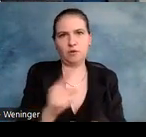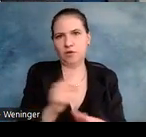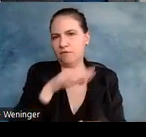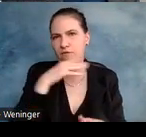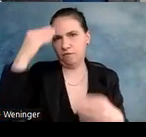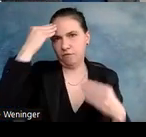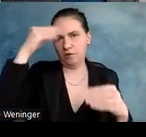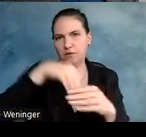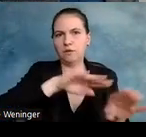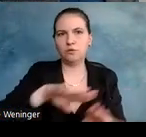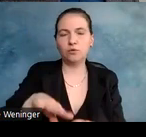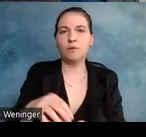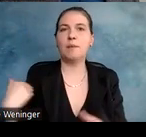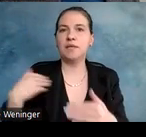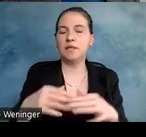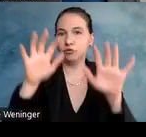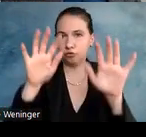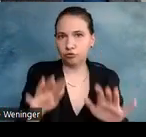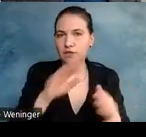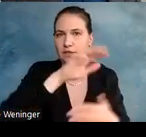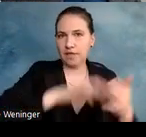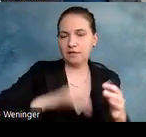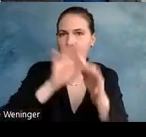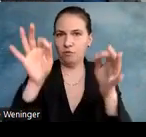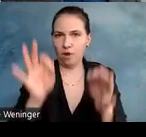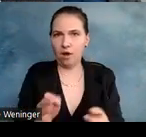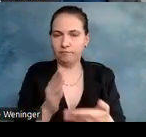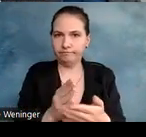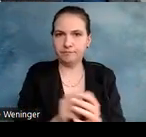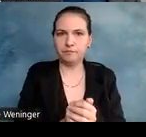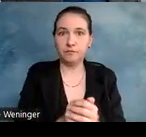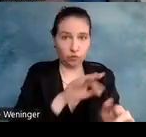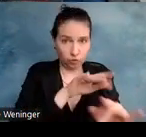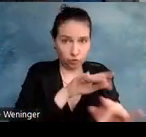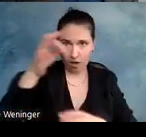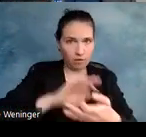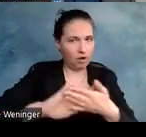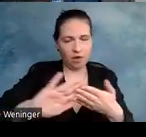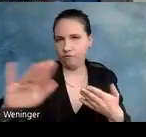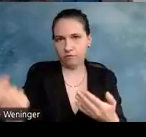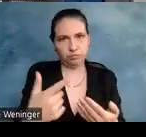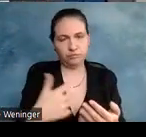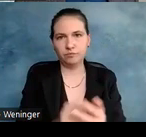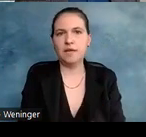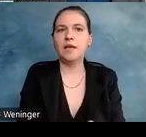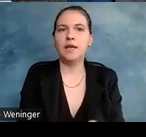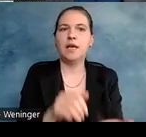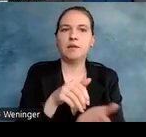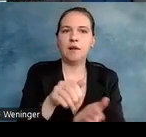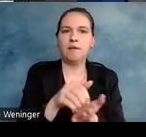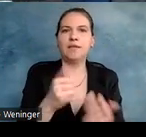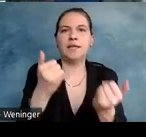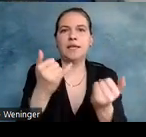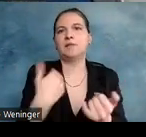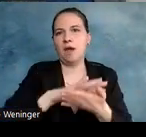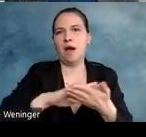Soweit zu strukturierten Texten und Formularen. Wie gesagt, wenn ihr Fragen habt, dann einfach in den Chat schreiben. Ich mache mal weiter. Jetzt wird es ein